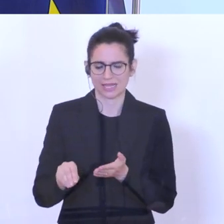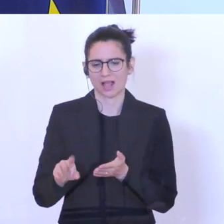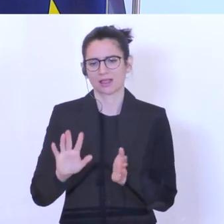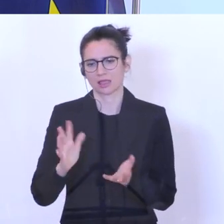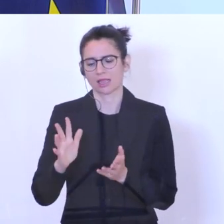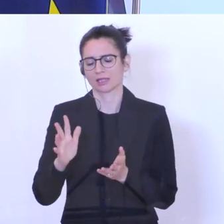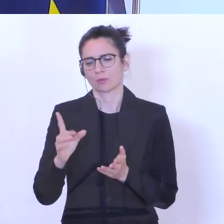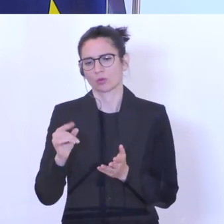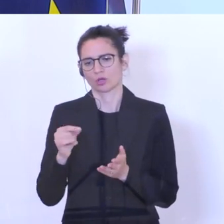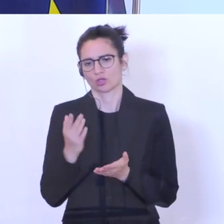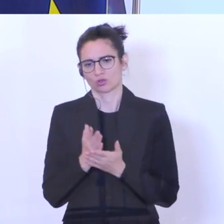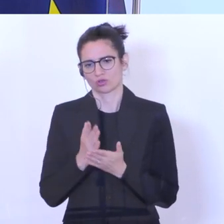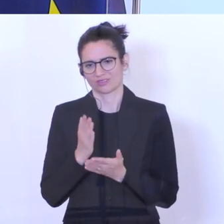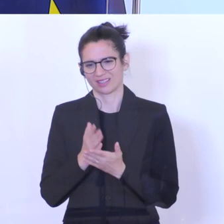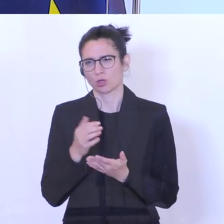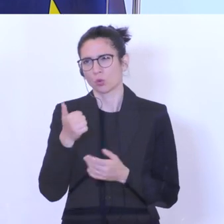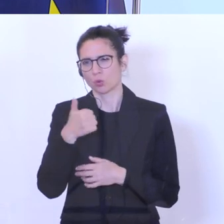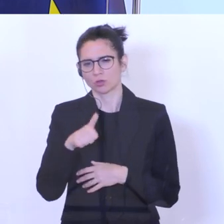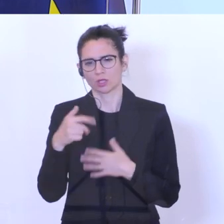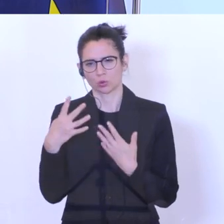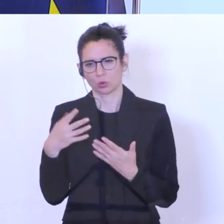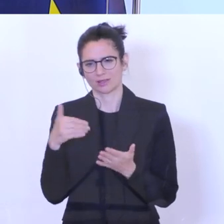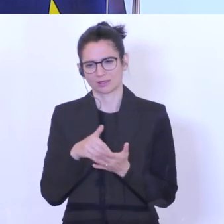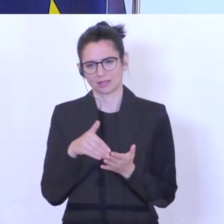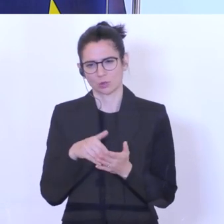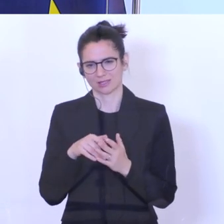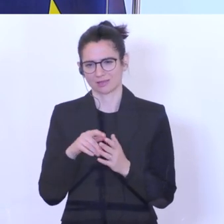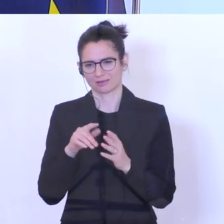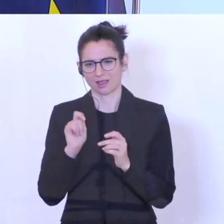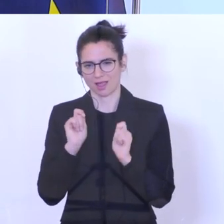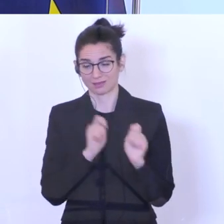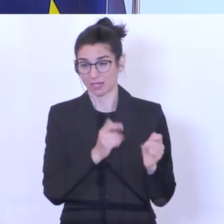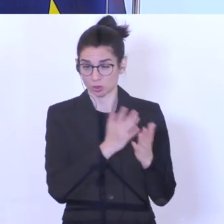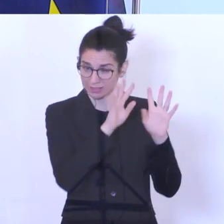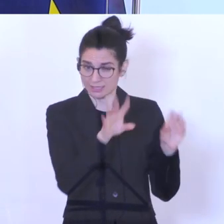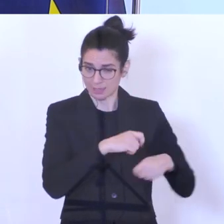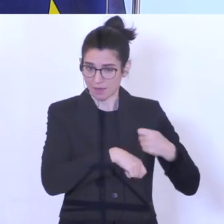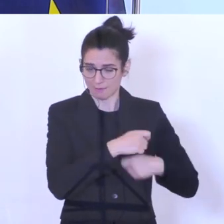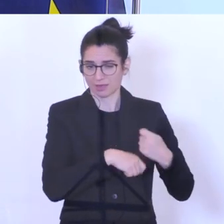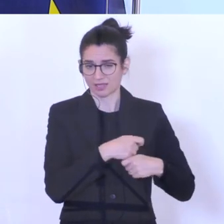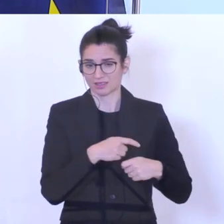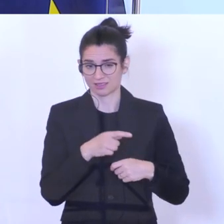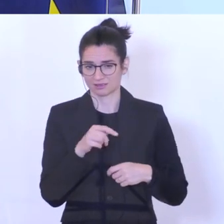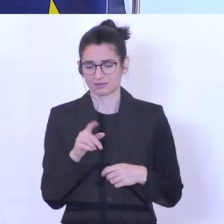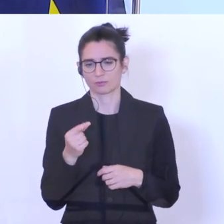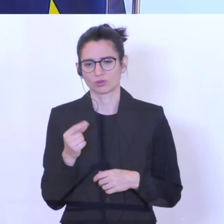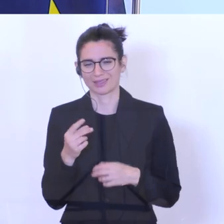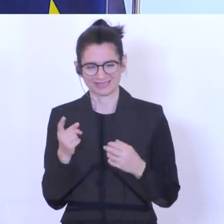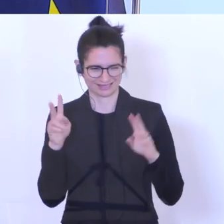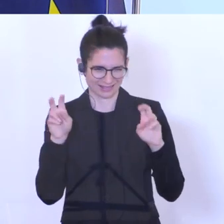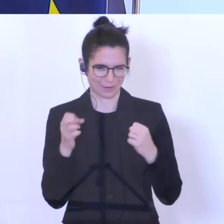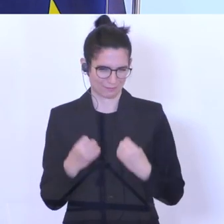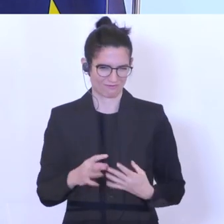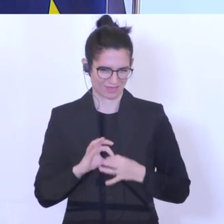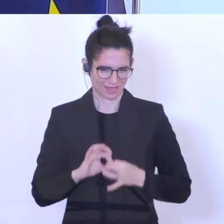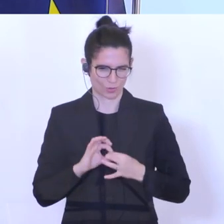knapp 109.000 Anträge wurden insgesamt bearbeitet, also von den Bewilligungen. Es geht ja